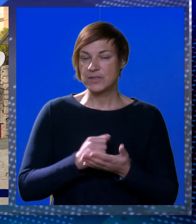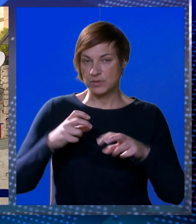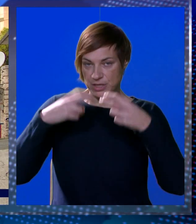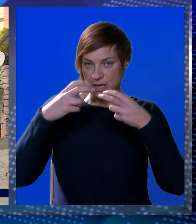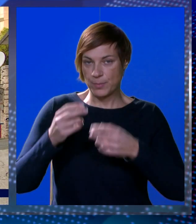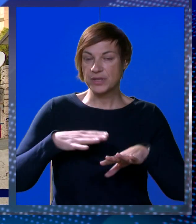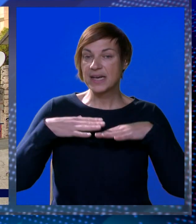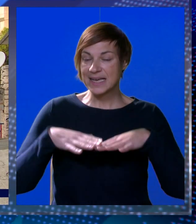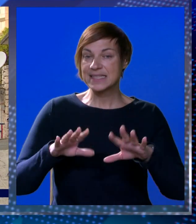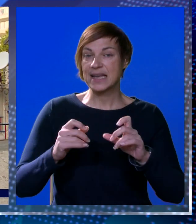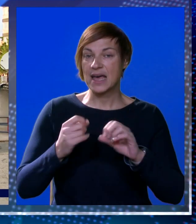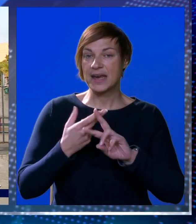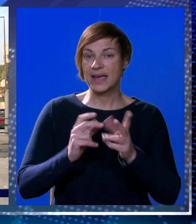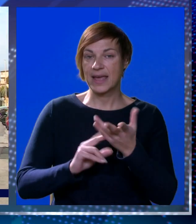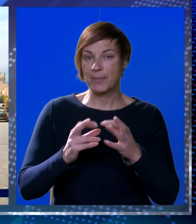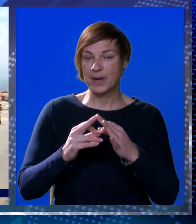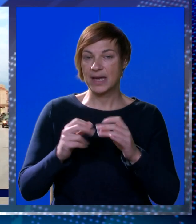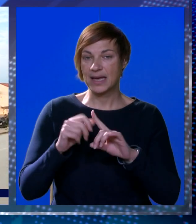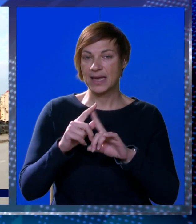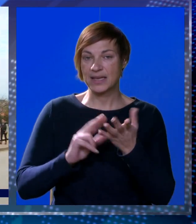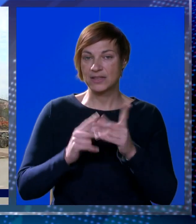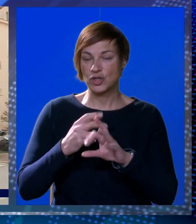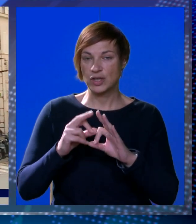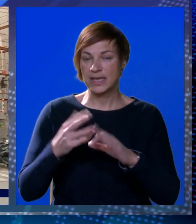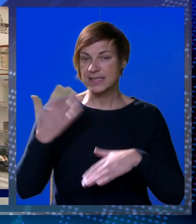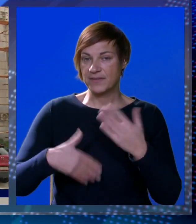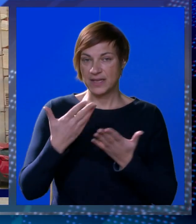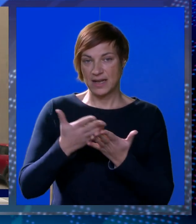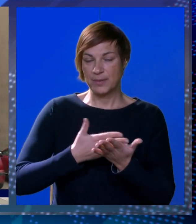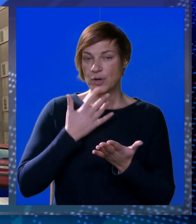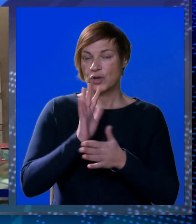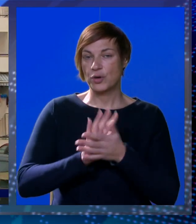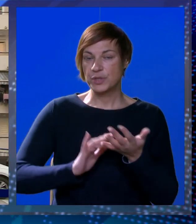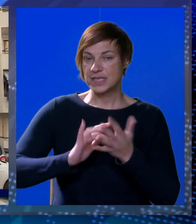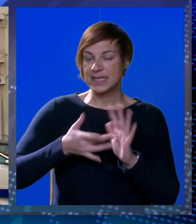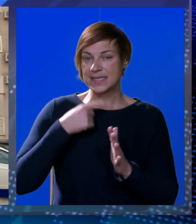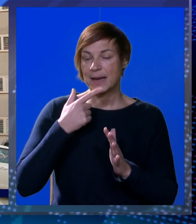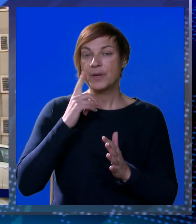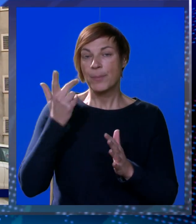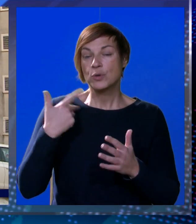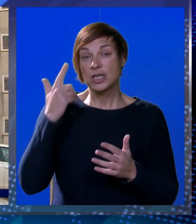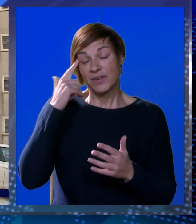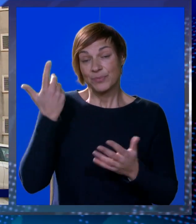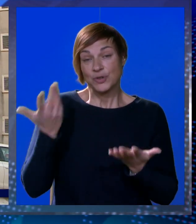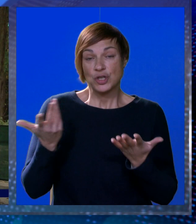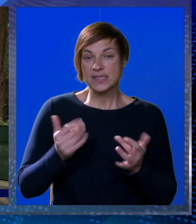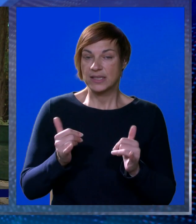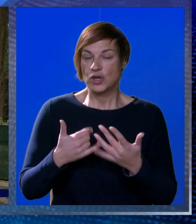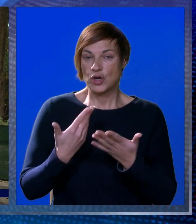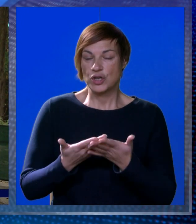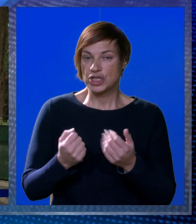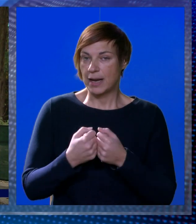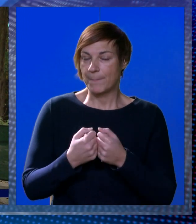Bezuspješna potraga stanara ulica Andrije Hebranga, točnije Karinktonke, za finalnim popisom onih koji od početka cijele priče pokušavaju doznati,